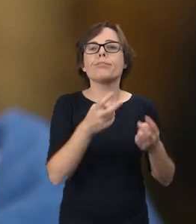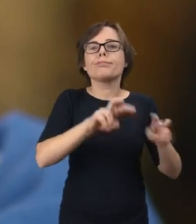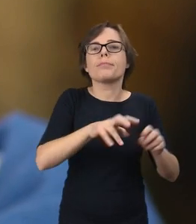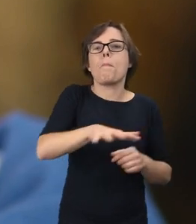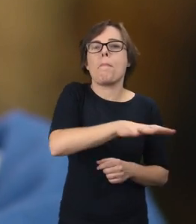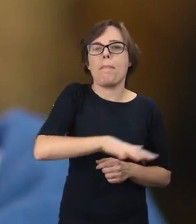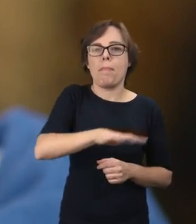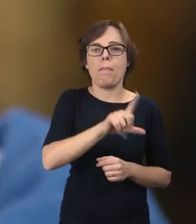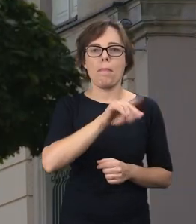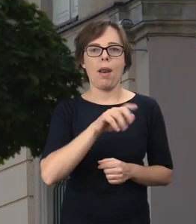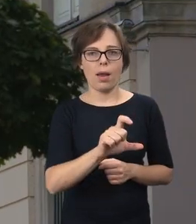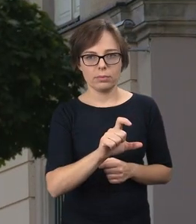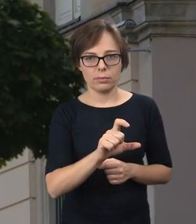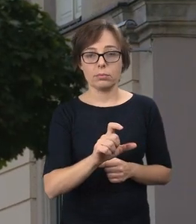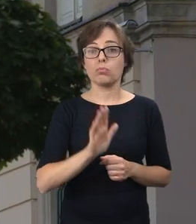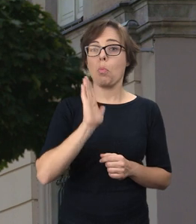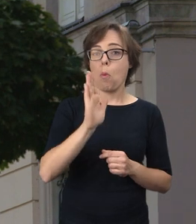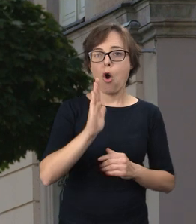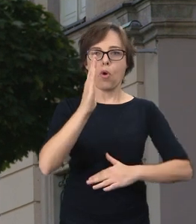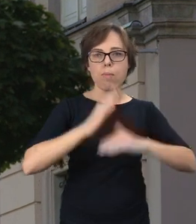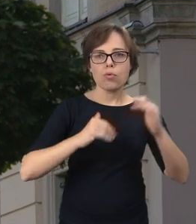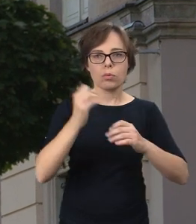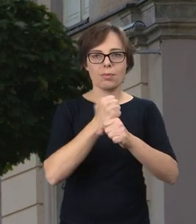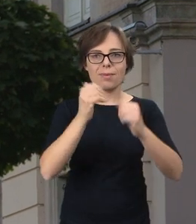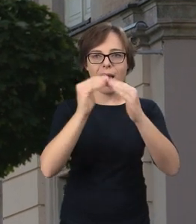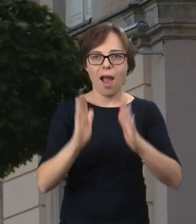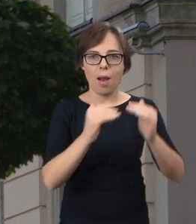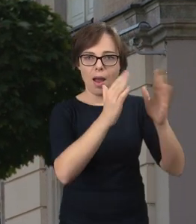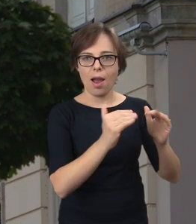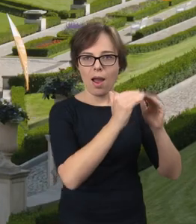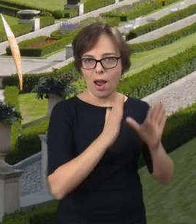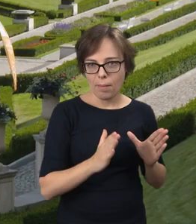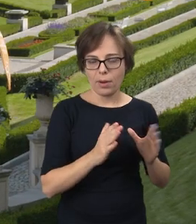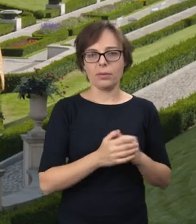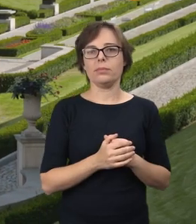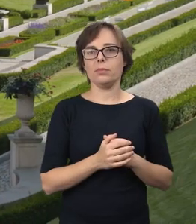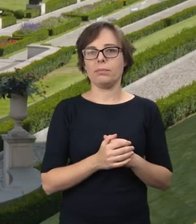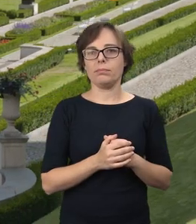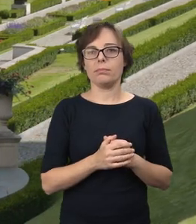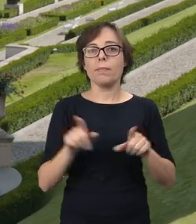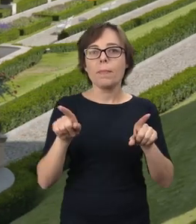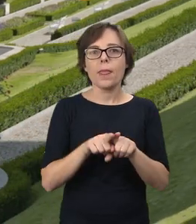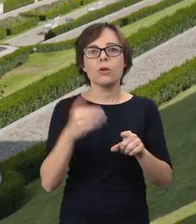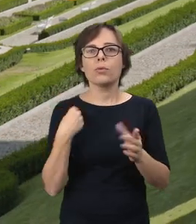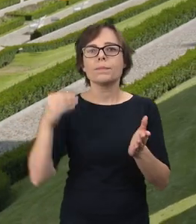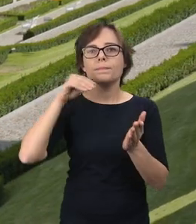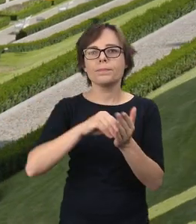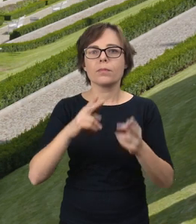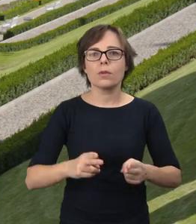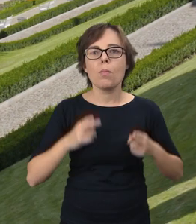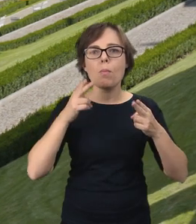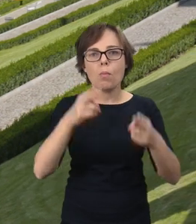placu, a z czasem wyrosły tam bardzo wysokie kamienice. Wyrósł wiadukt